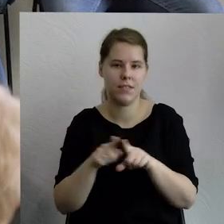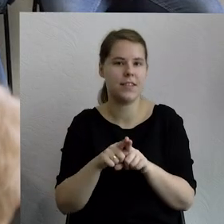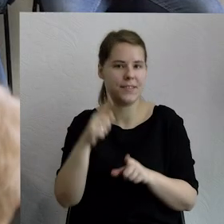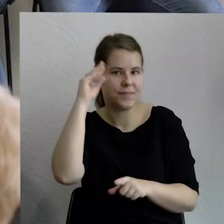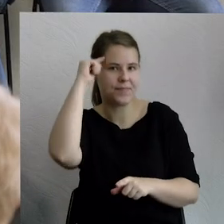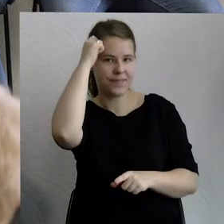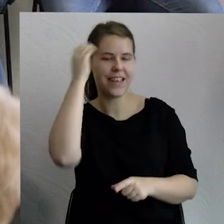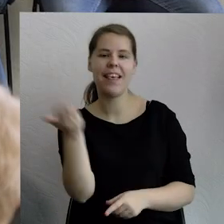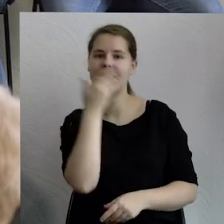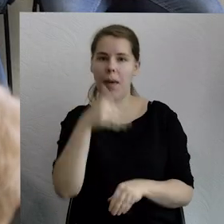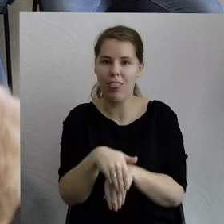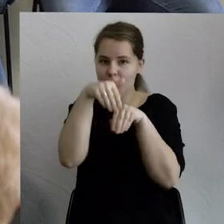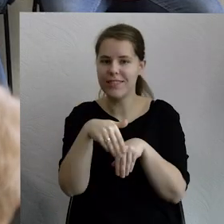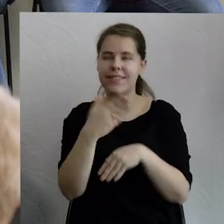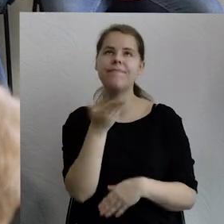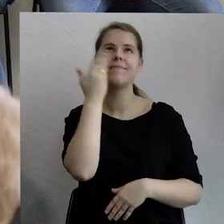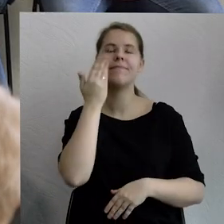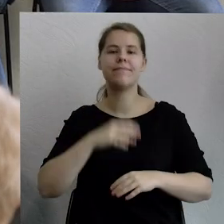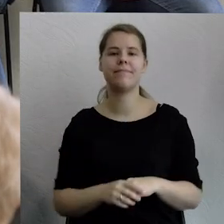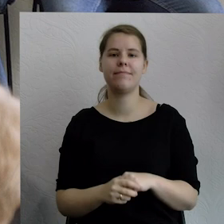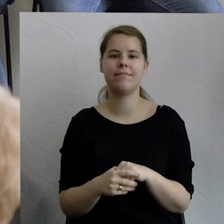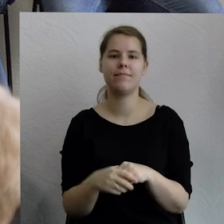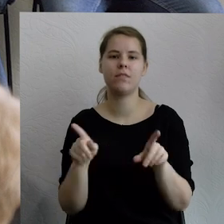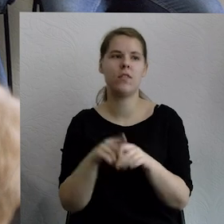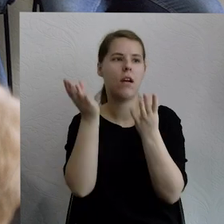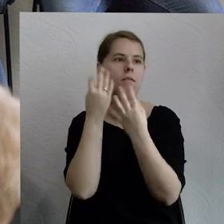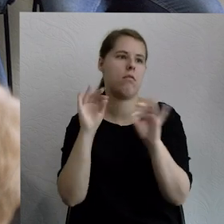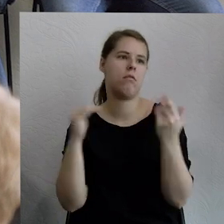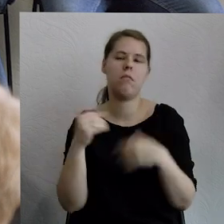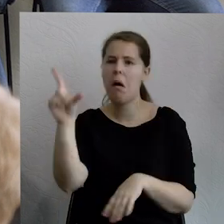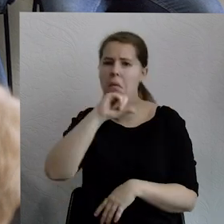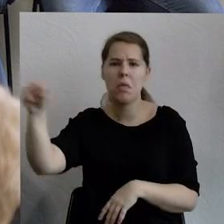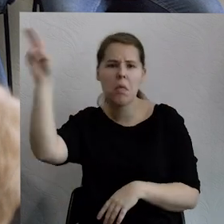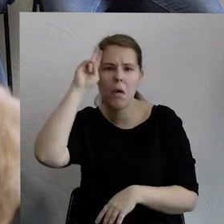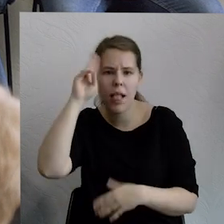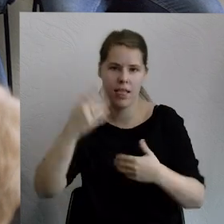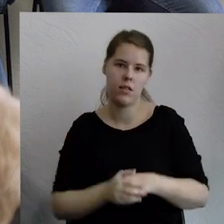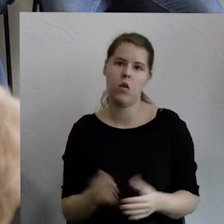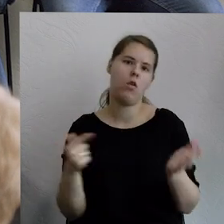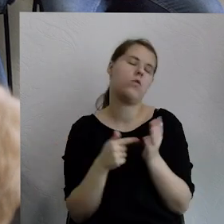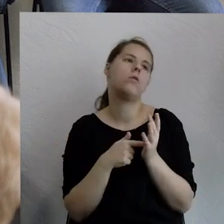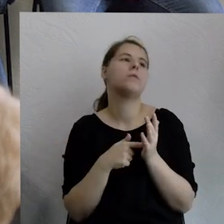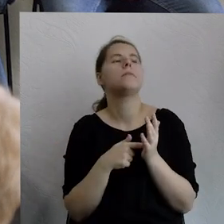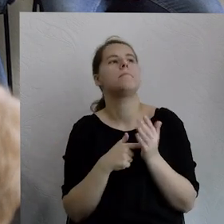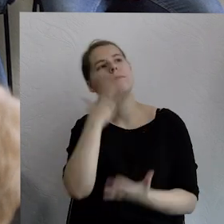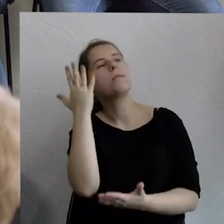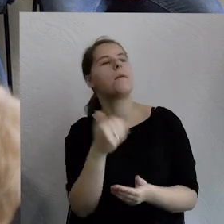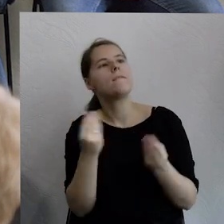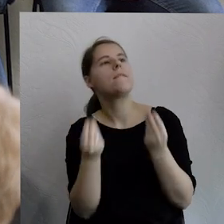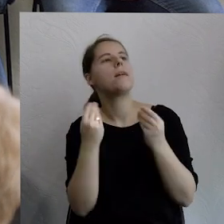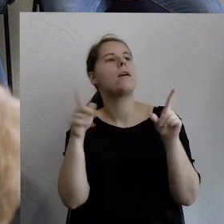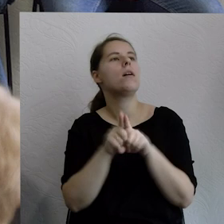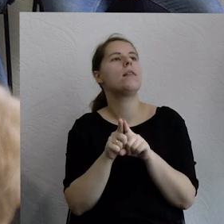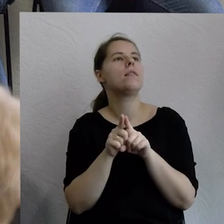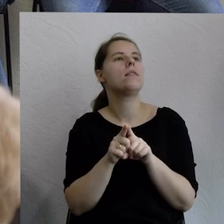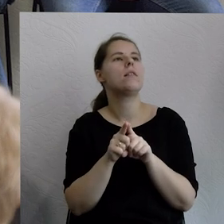i wolność wychodzenia do toalety to też jakieś wspaniałe osiągnięcie i wolność ubioru